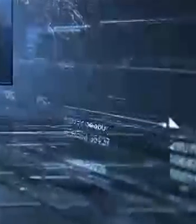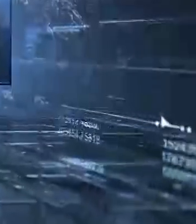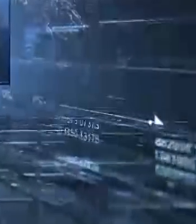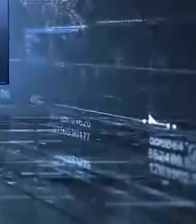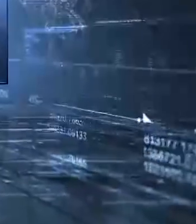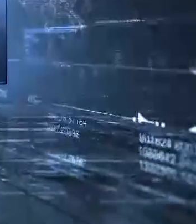Редактор субтитров.Сёмкин Корректор.Егорова